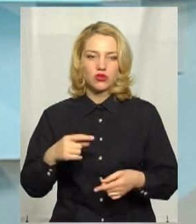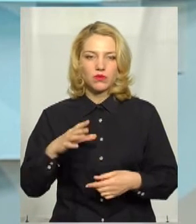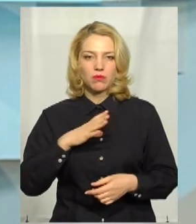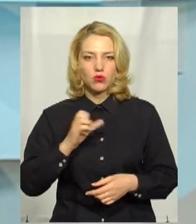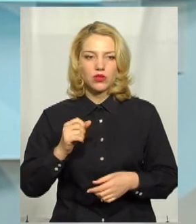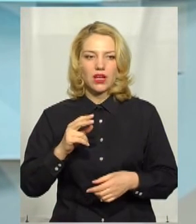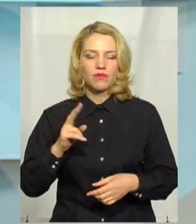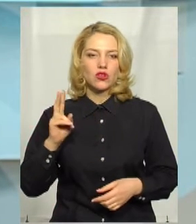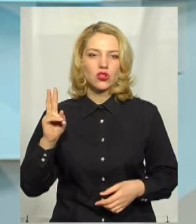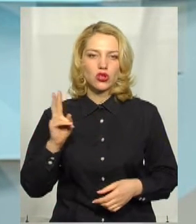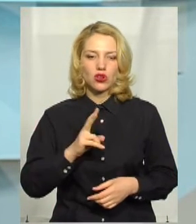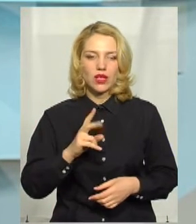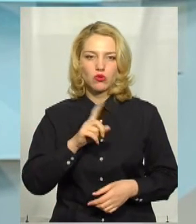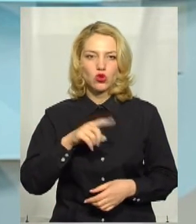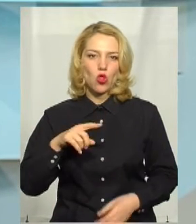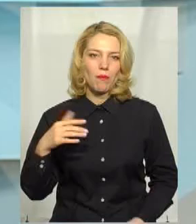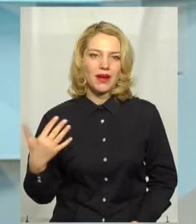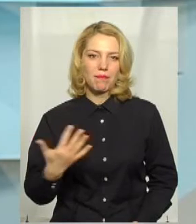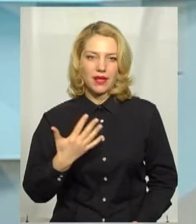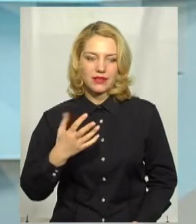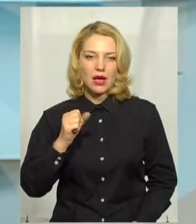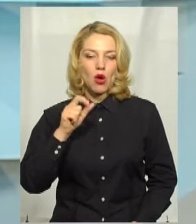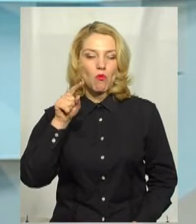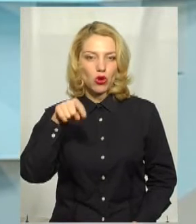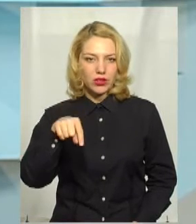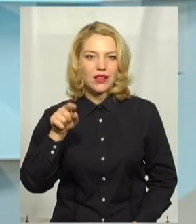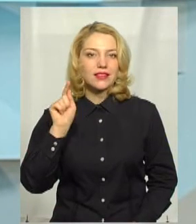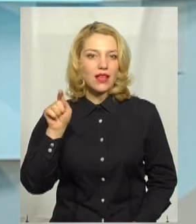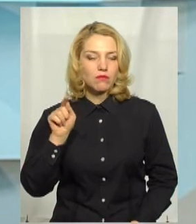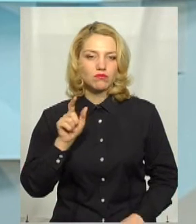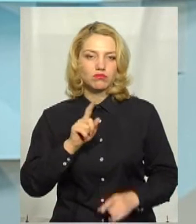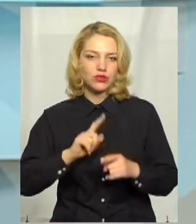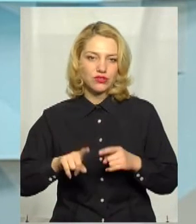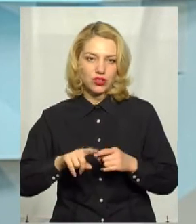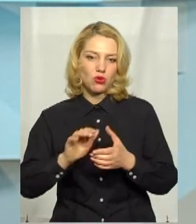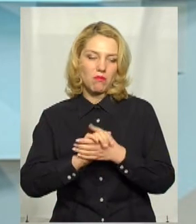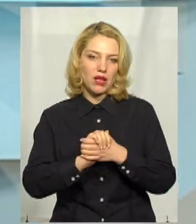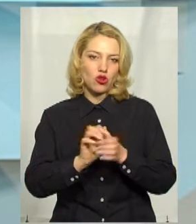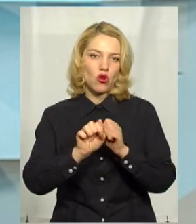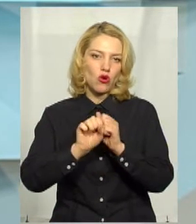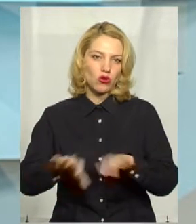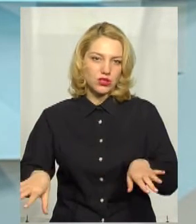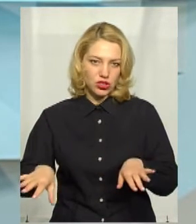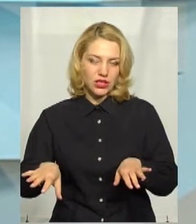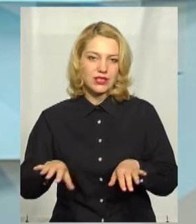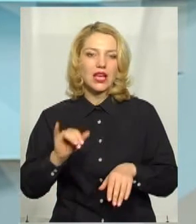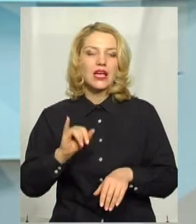на тролейбусному маршруті номер 5. Проте, там більш скоріше і мирно розійшлися. Але